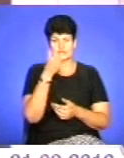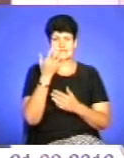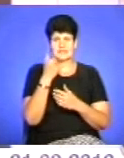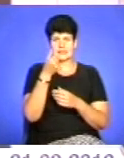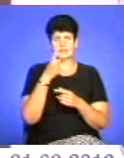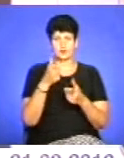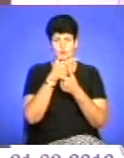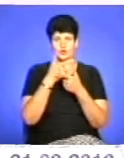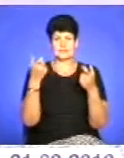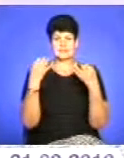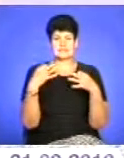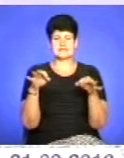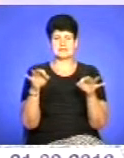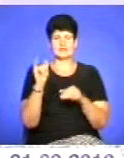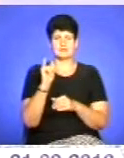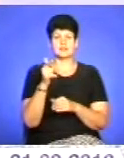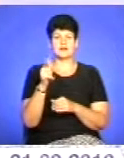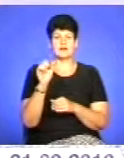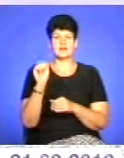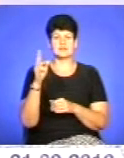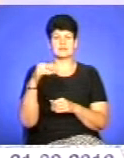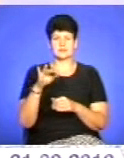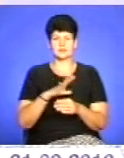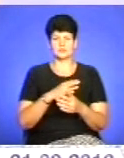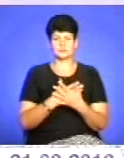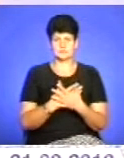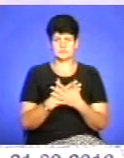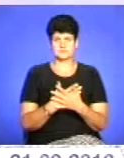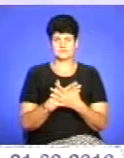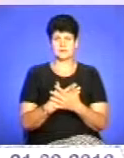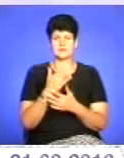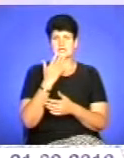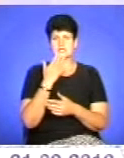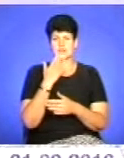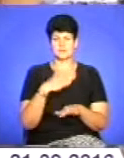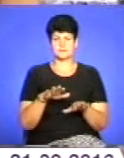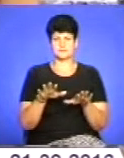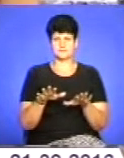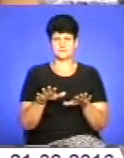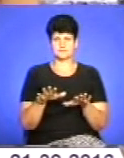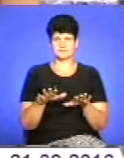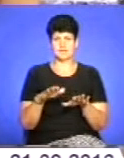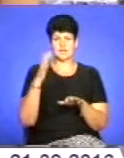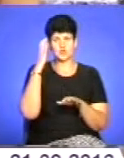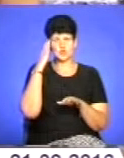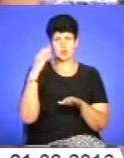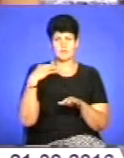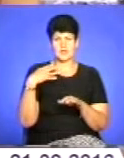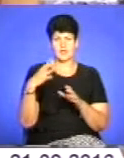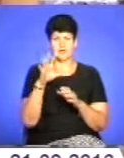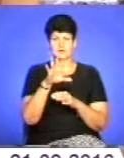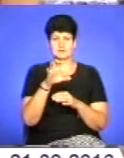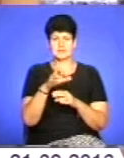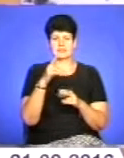до проголошення незалежності Іван Гавдида проявляв активну громадську і національну позицію. На чорно-білих світлинах